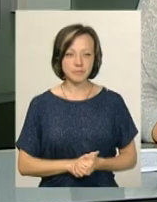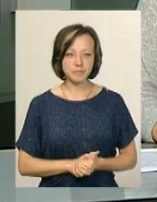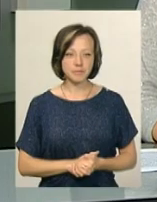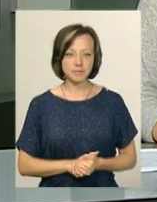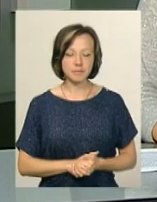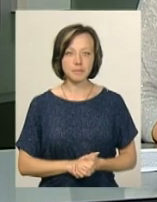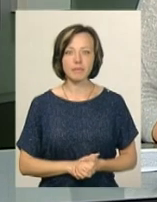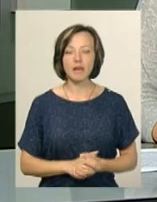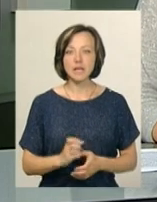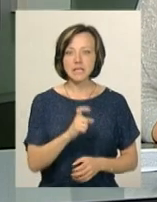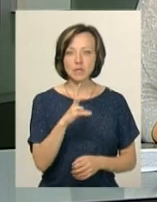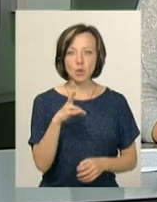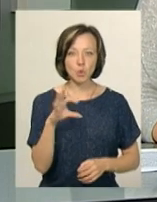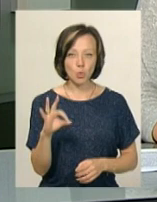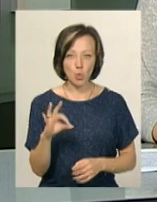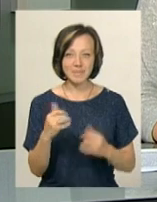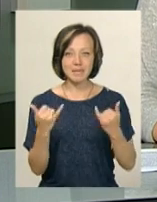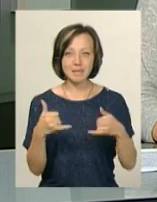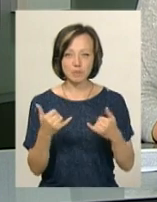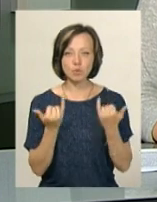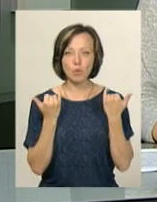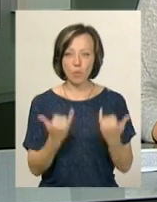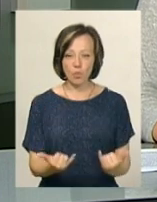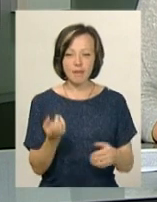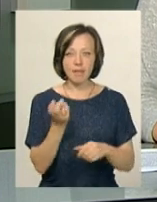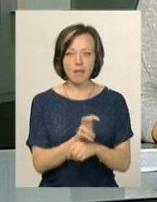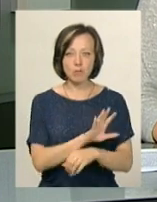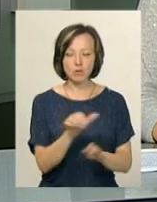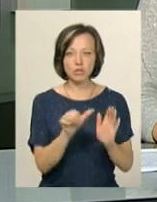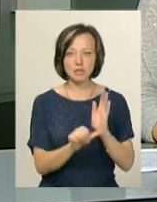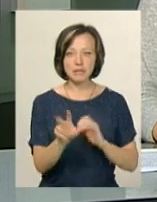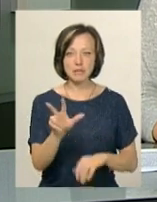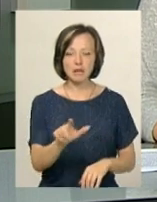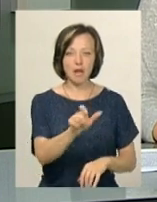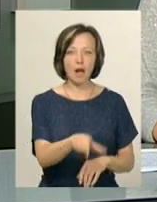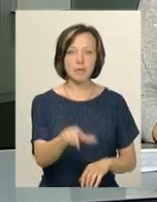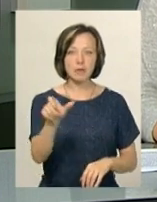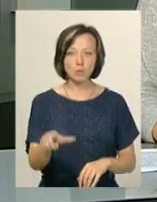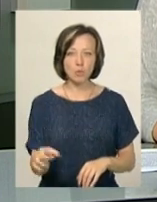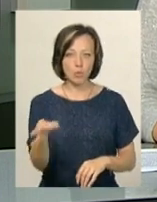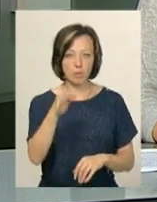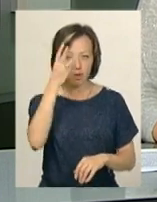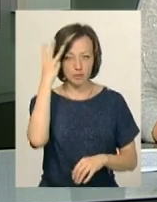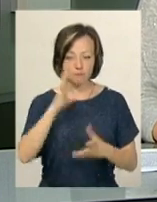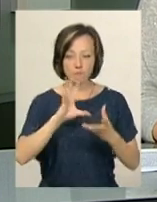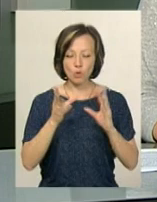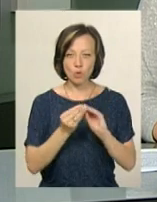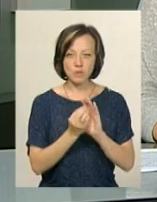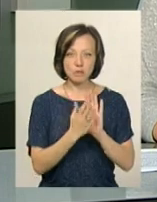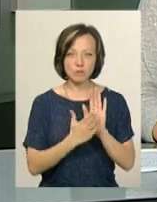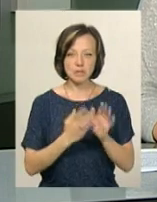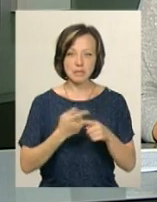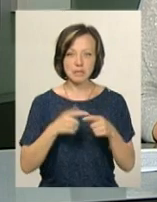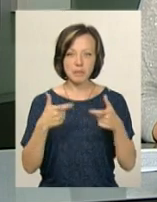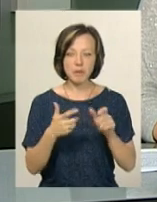На зовнішнє незалежне оцінювання з хімії сьогодні не з'явилися 63 абітурієнти з Хмельниччини. Всього ж зареєструвались на